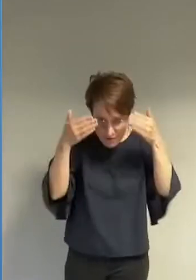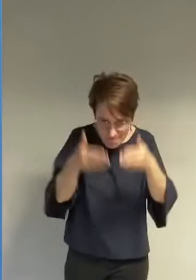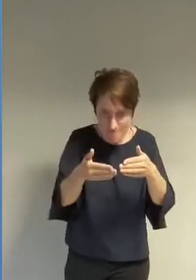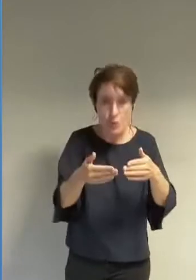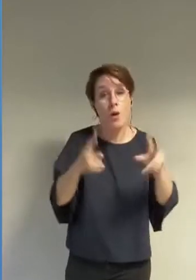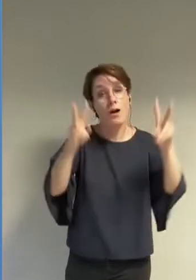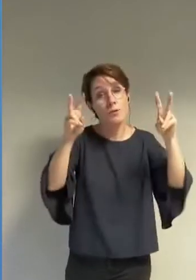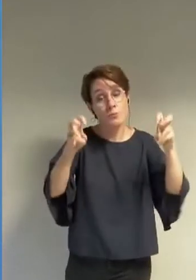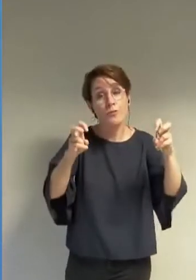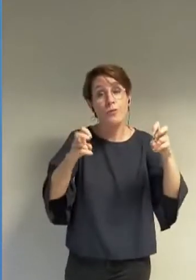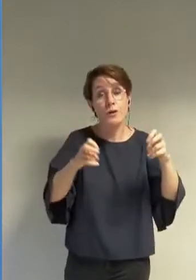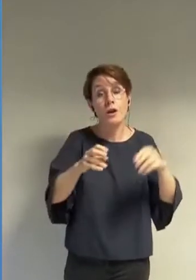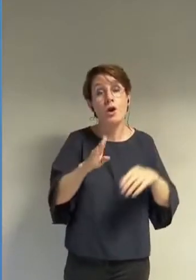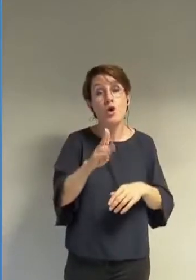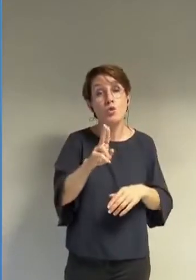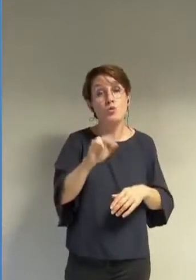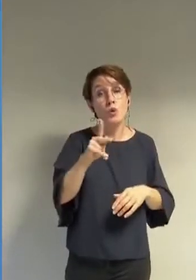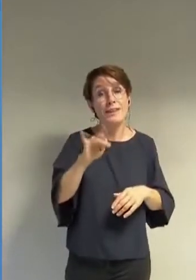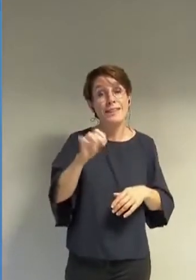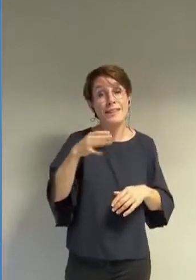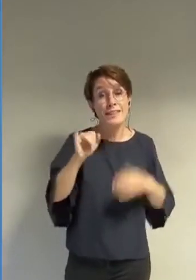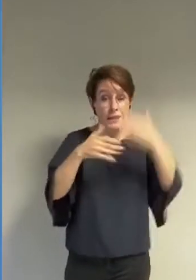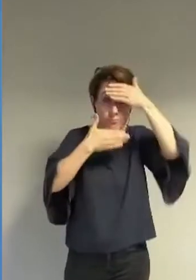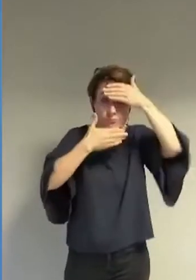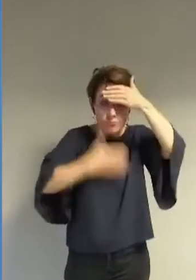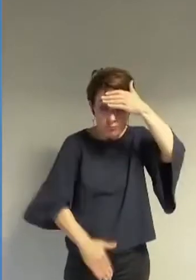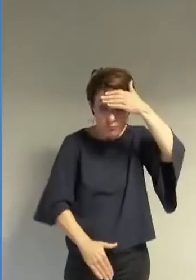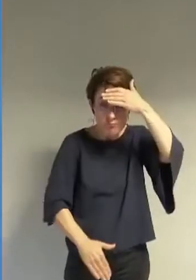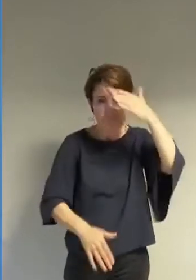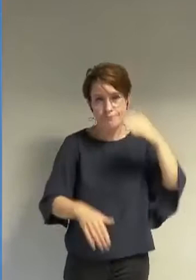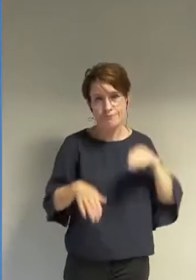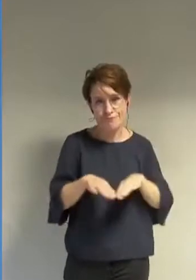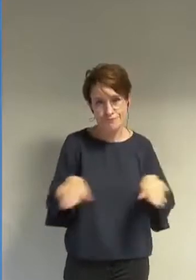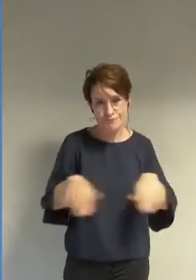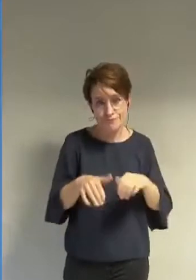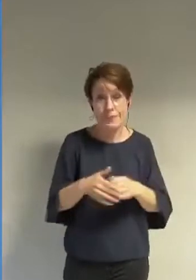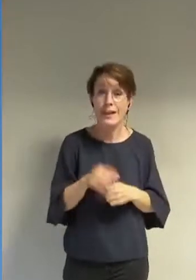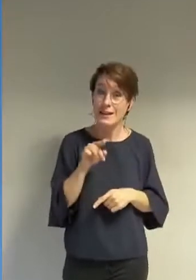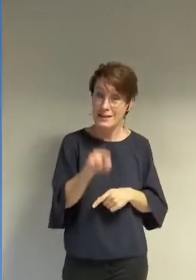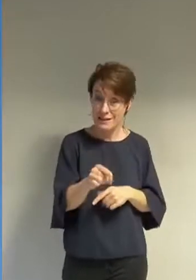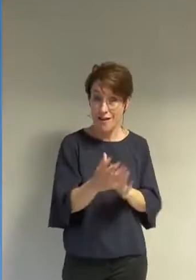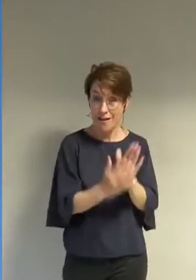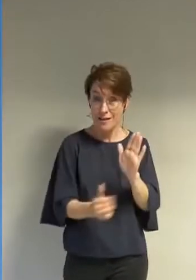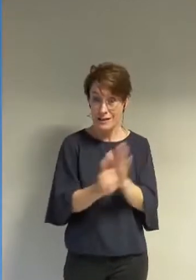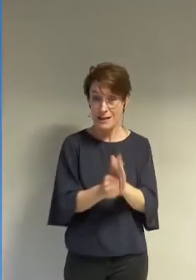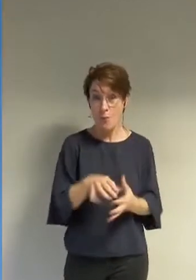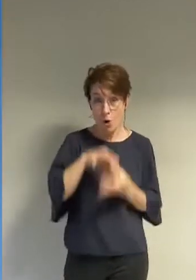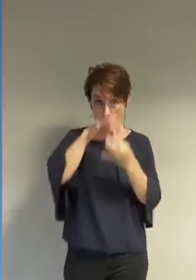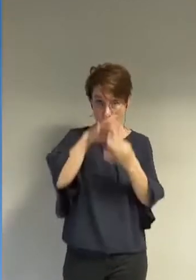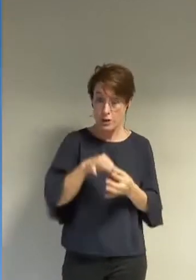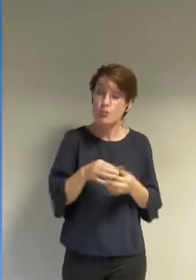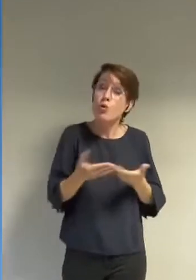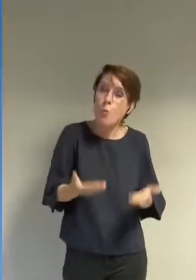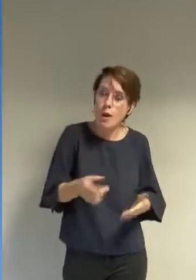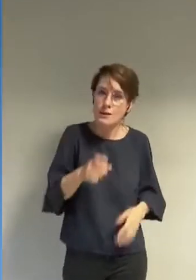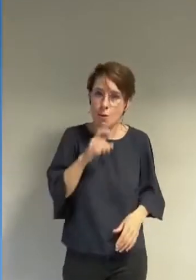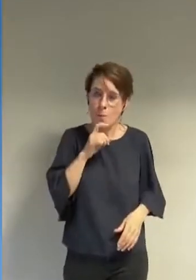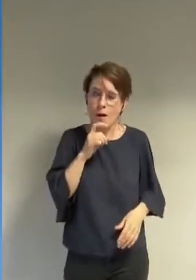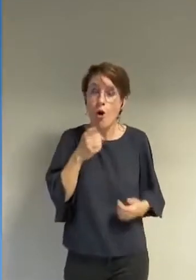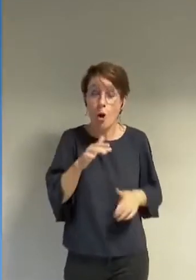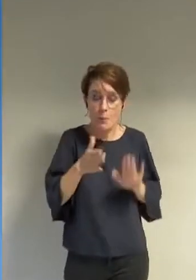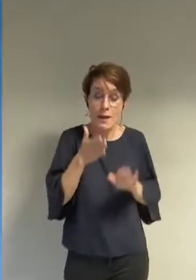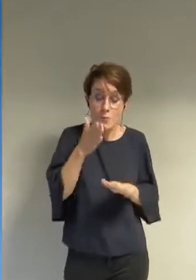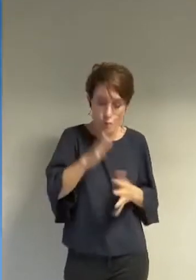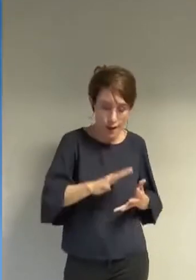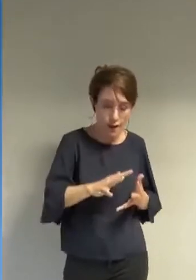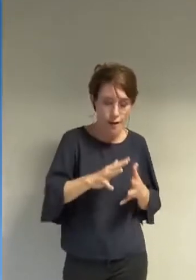le burkini n'est pas un signe religieux même s'il est candidat à le devenir voire à devenir